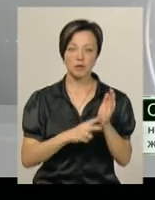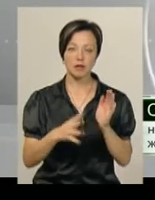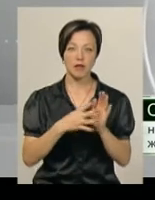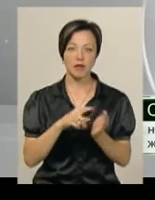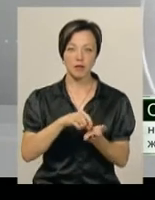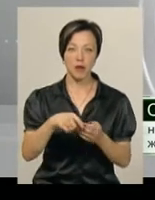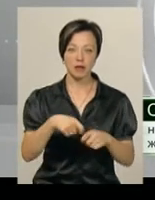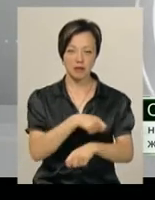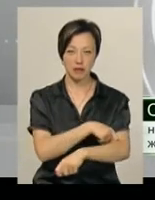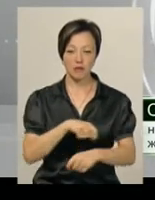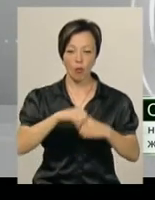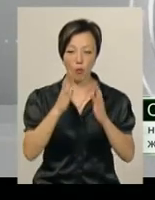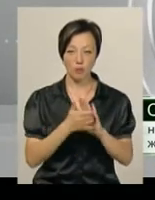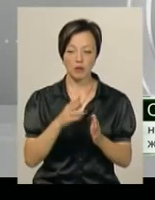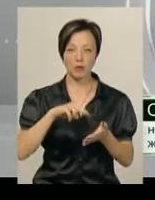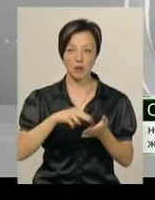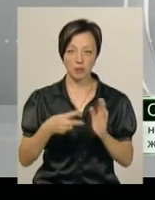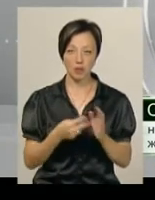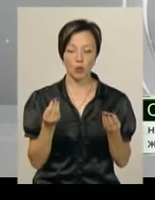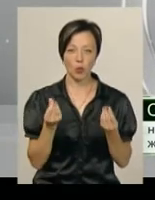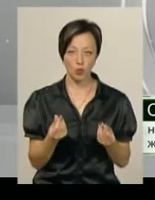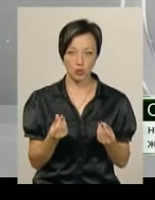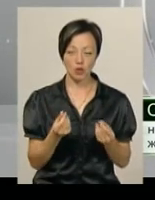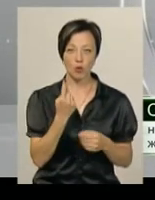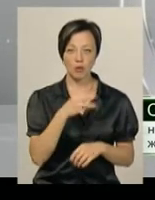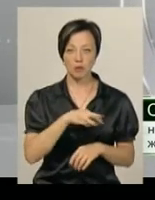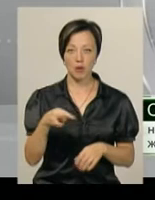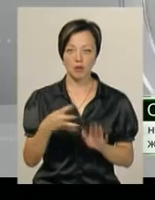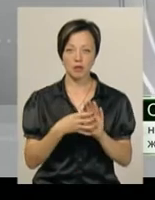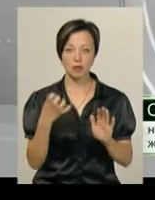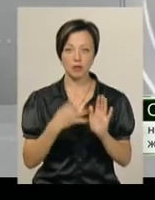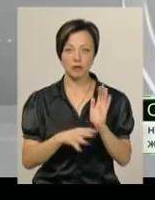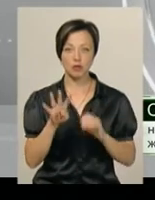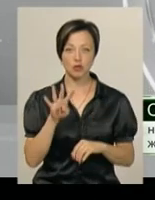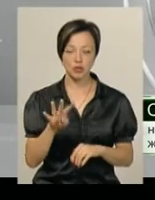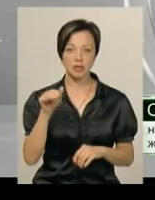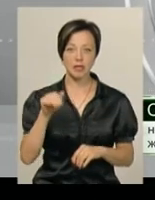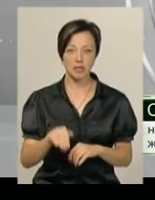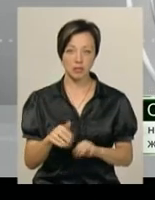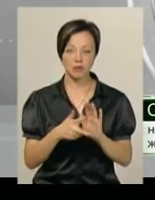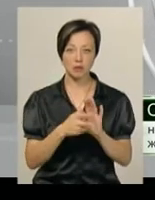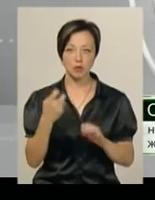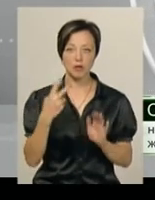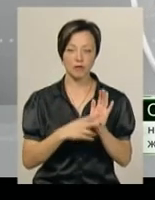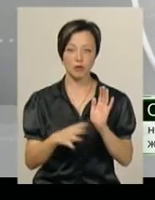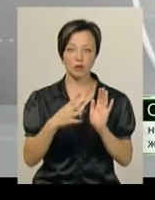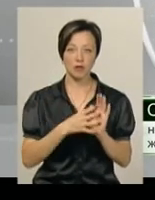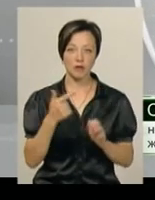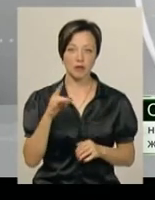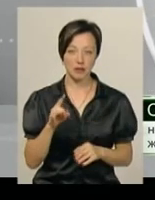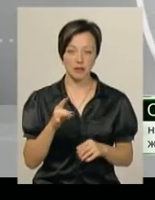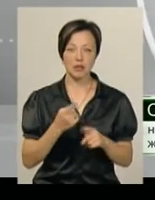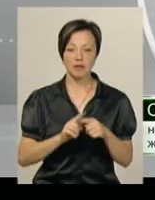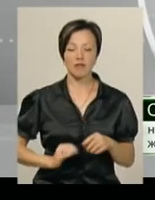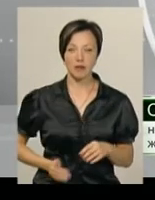цей обсяг робіт передбачені кошти 1 мільйон 994 тисячі 899 гривень.